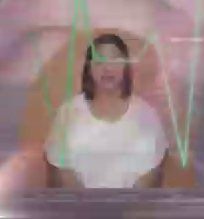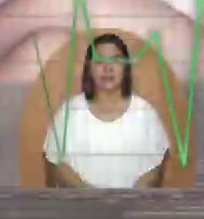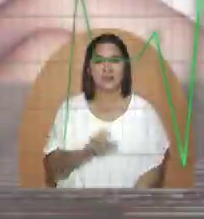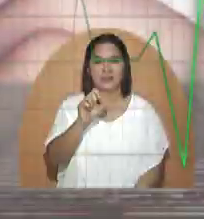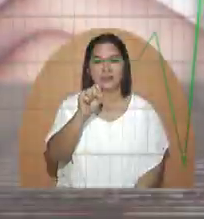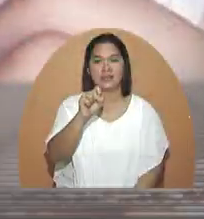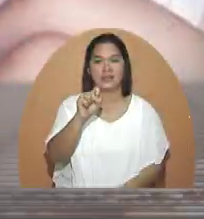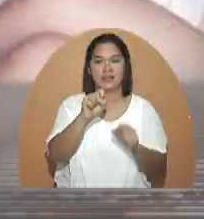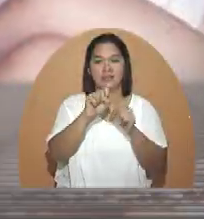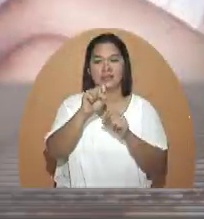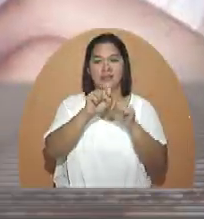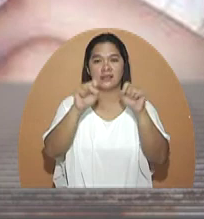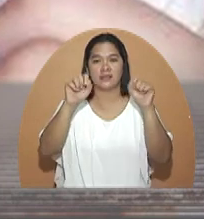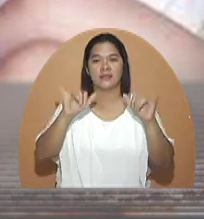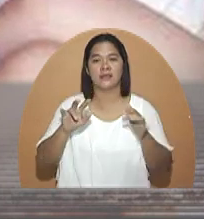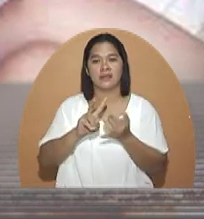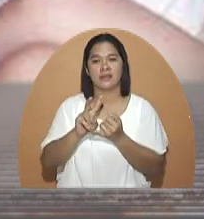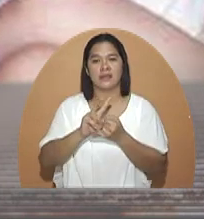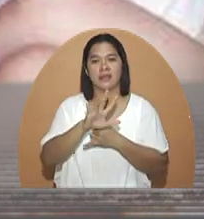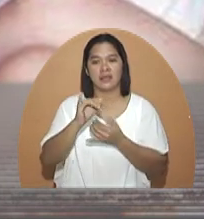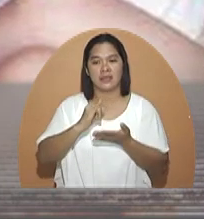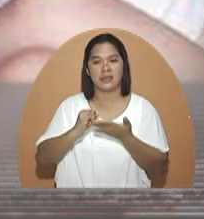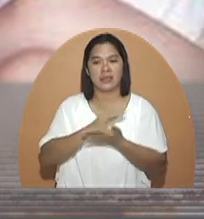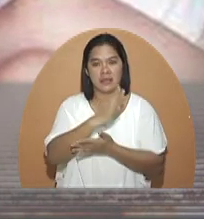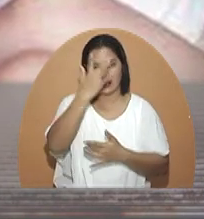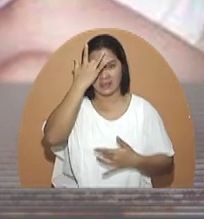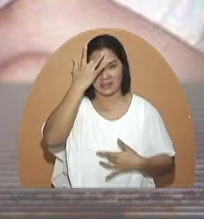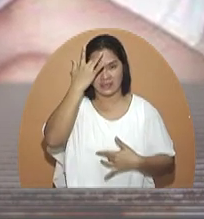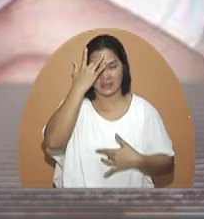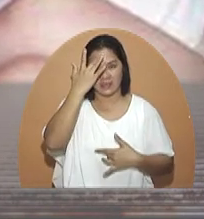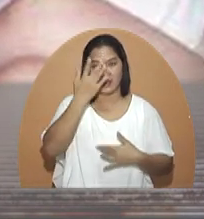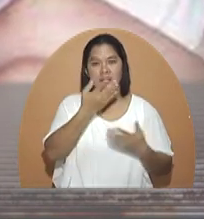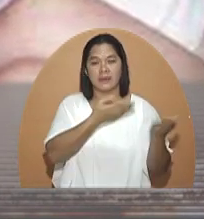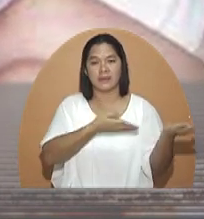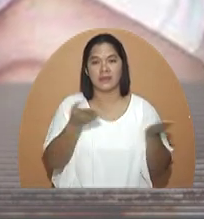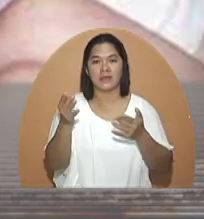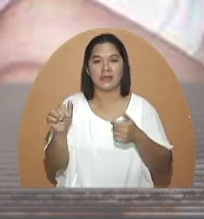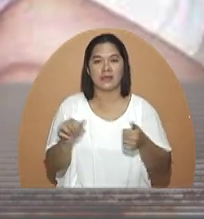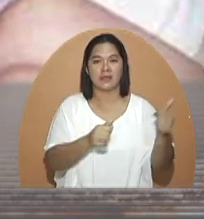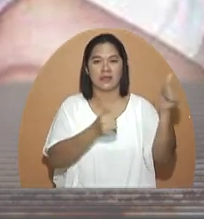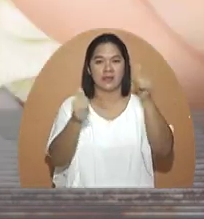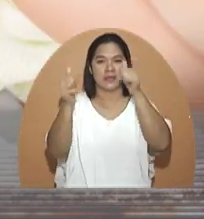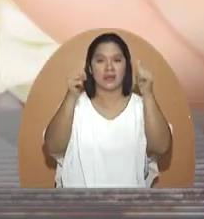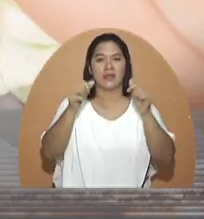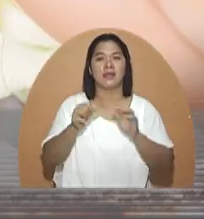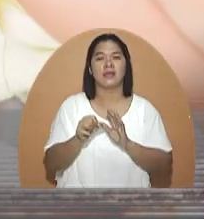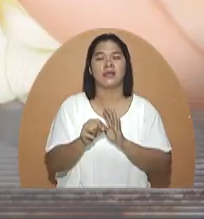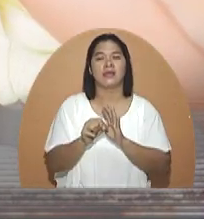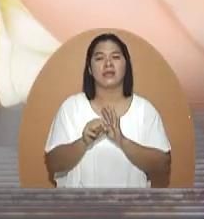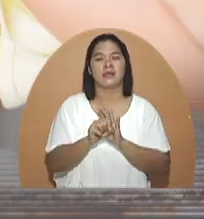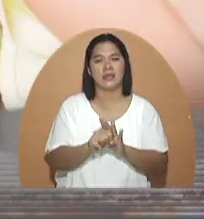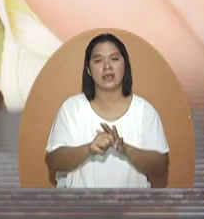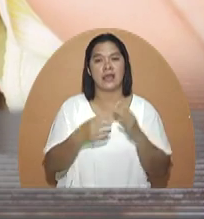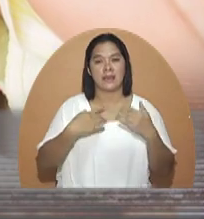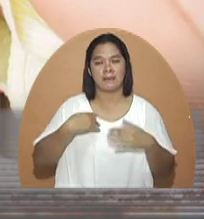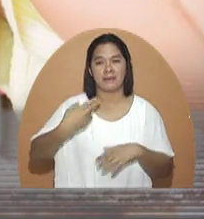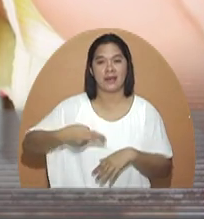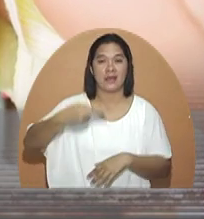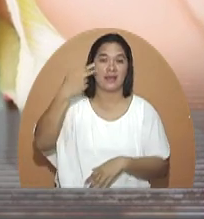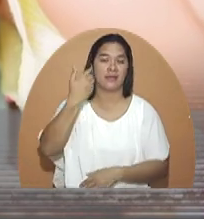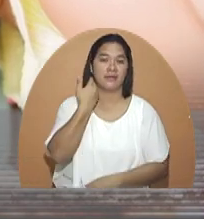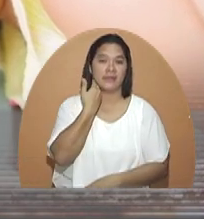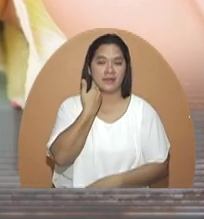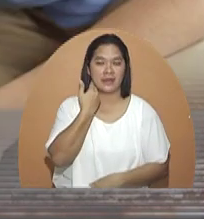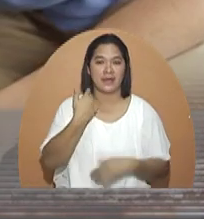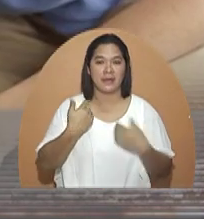ang systemic viral infection ay sakit na dala ng hangin ang mga sintomas ay mataas